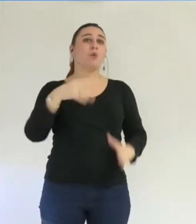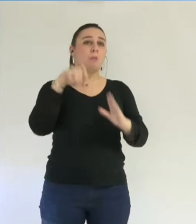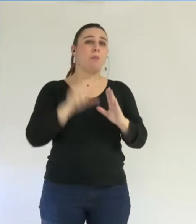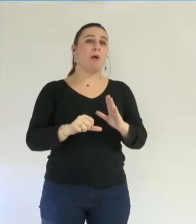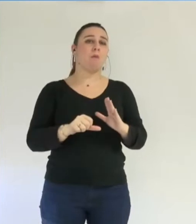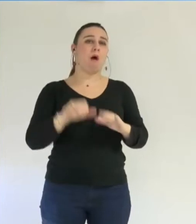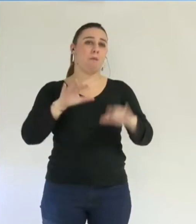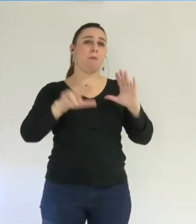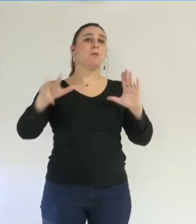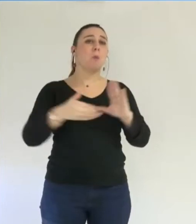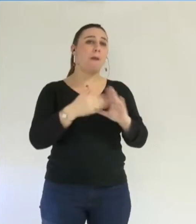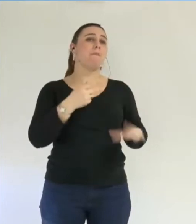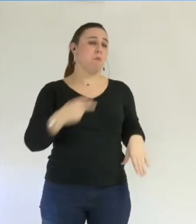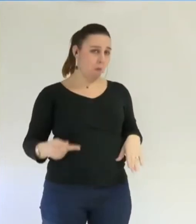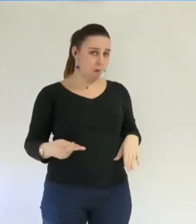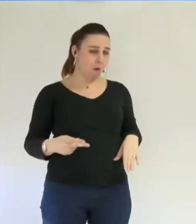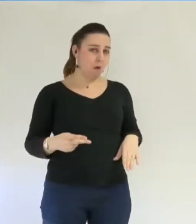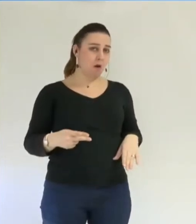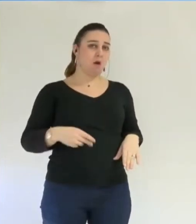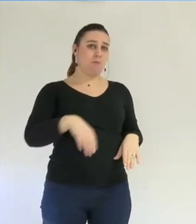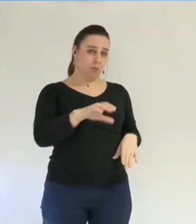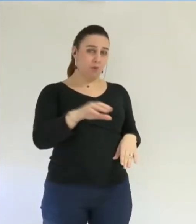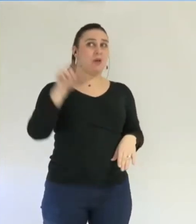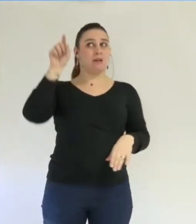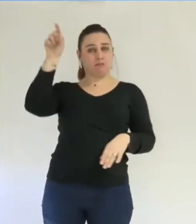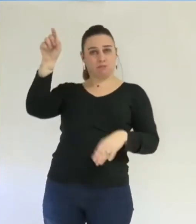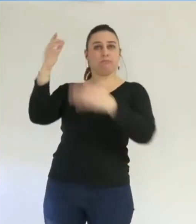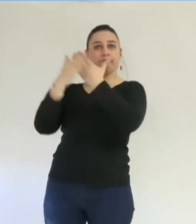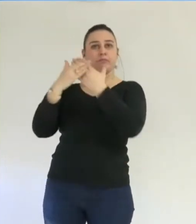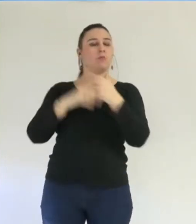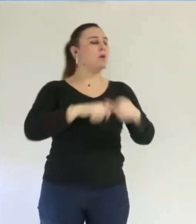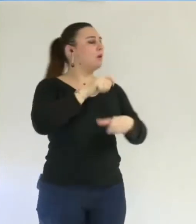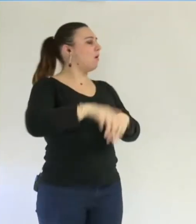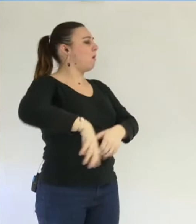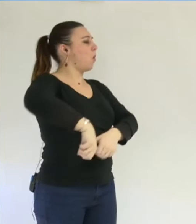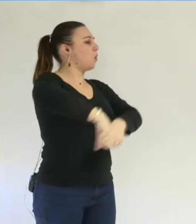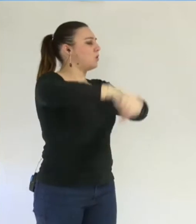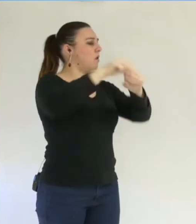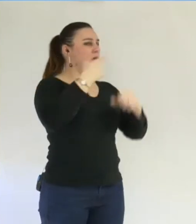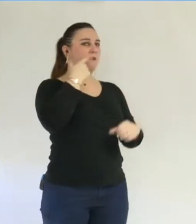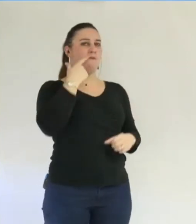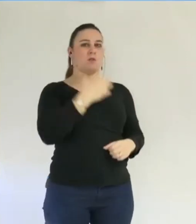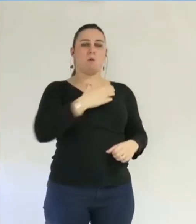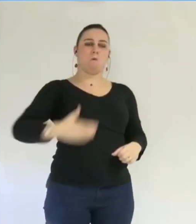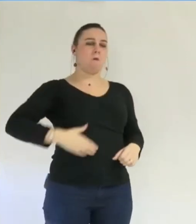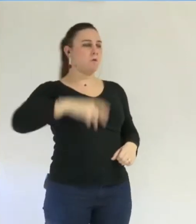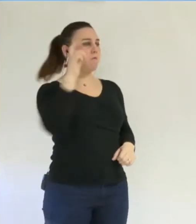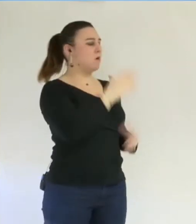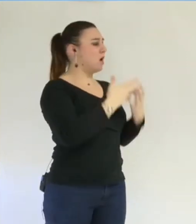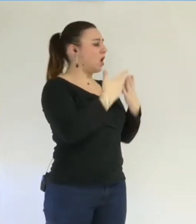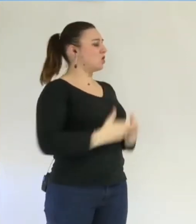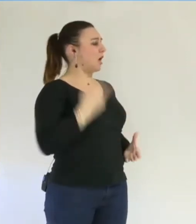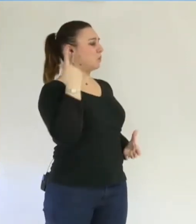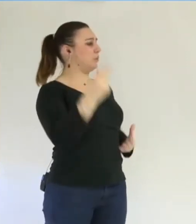de l'ordre de 3 000 heureux. Et selon la Chambre, je la cite, ces recrutements ont conduit à transférer à la commune la charge de leur